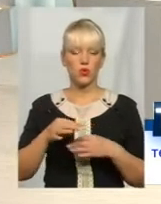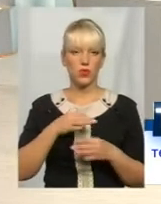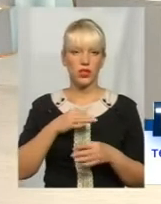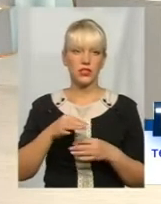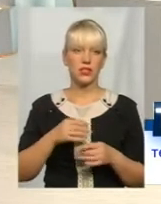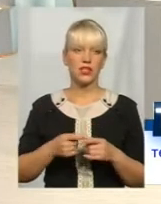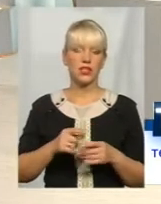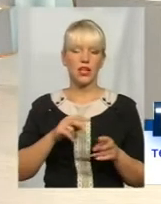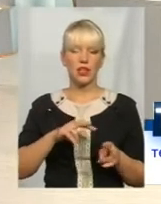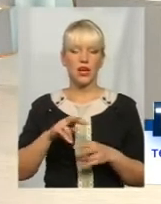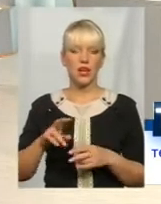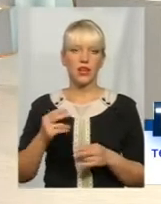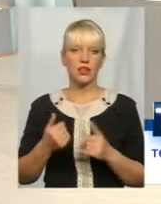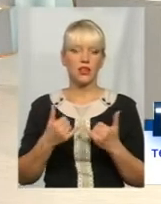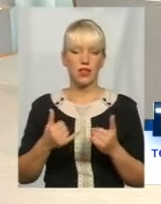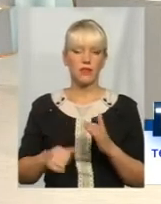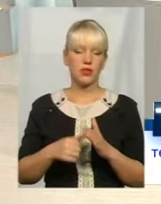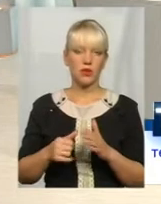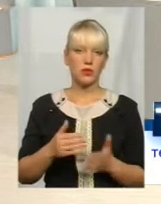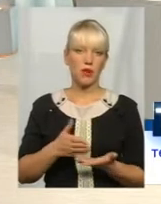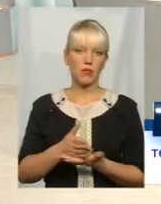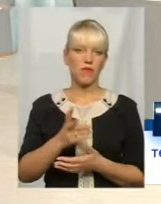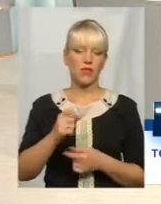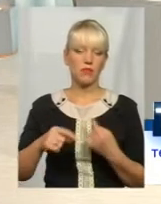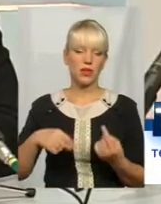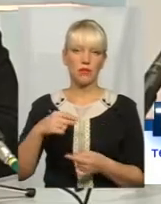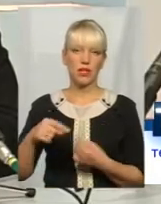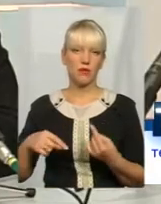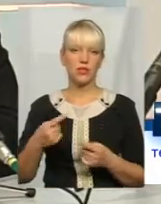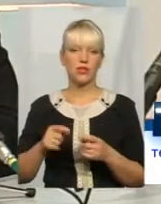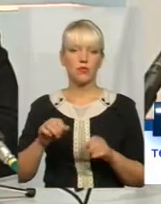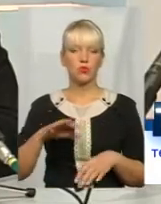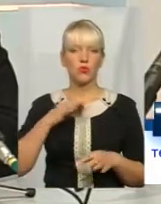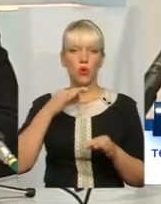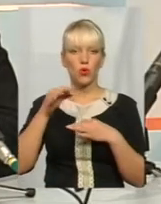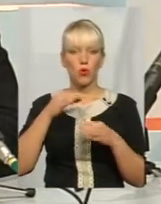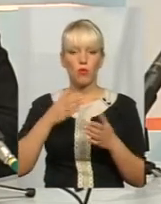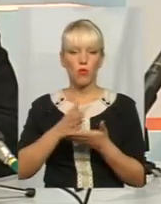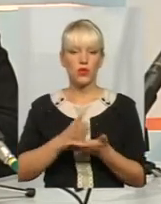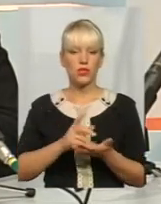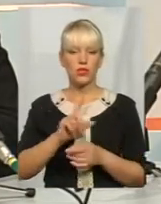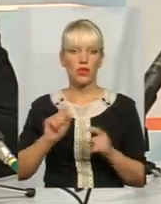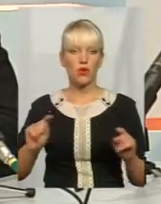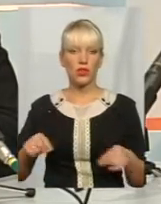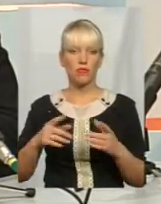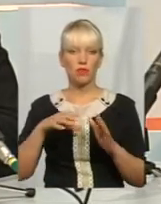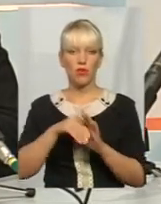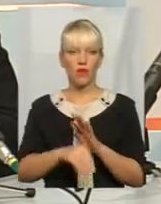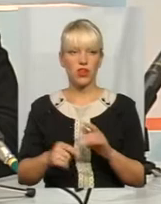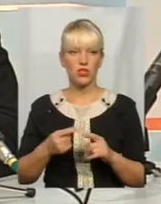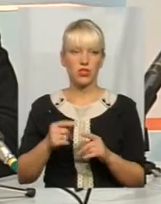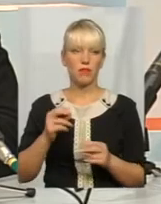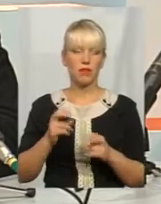семінари для безробітних, спрямованих на підприємництво, це можуть бути консультаційні послуги з організацією і впровадження вже